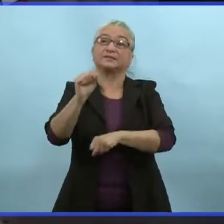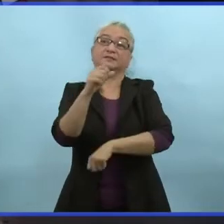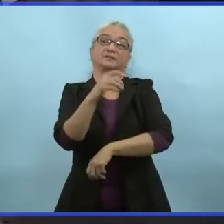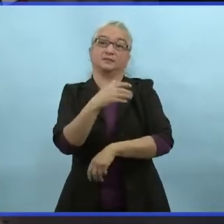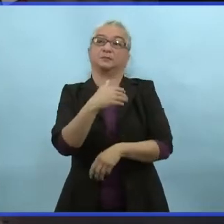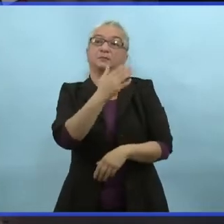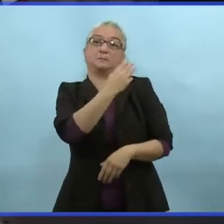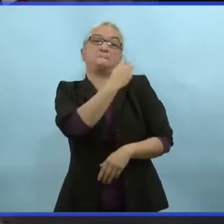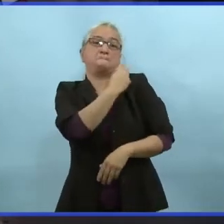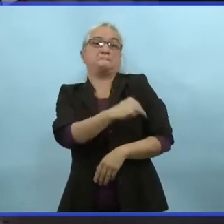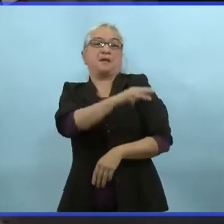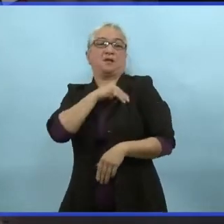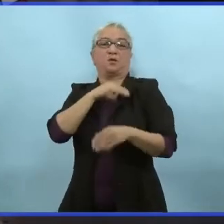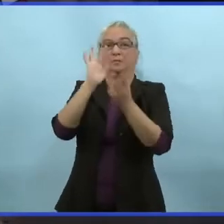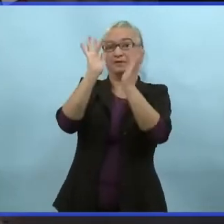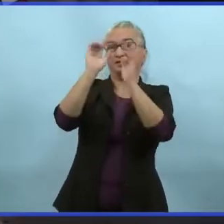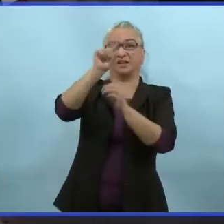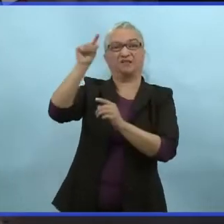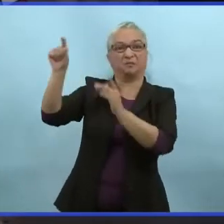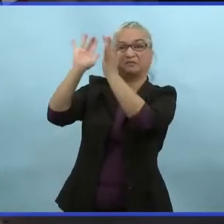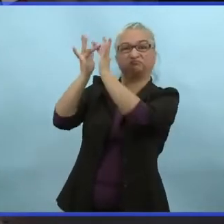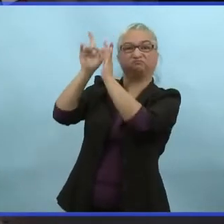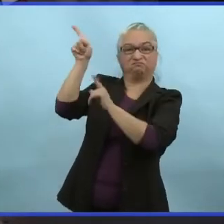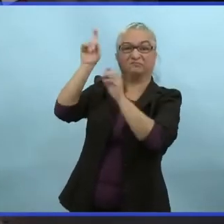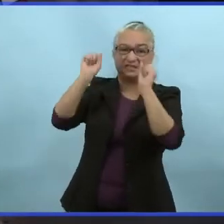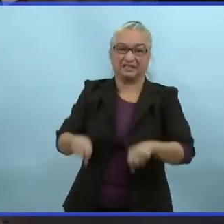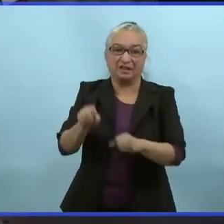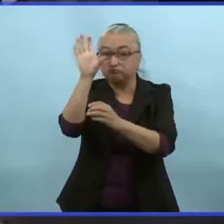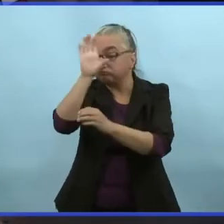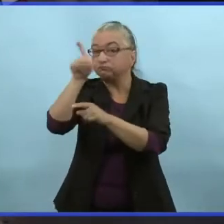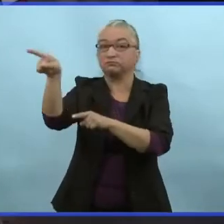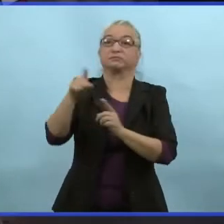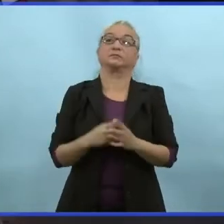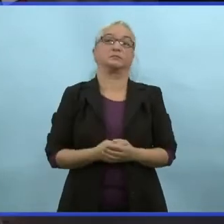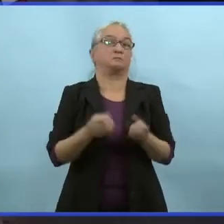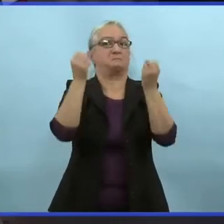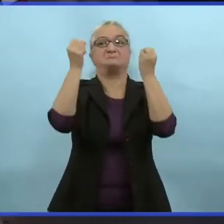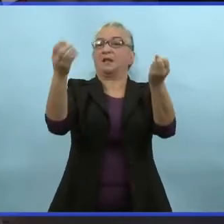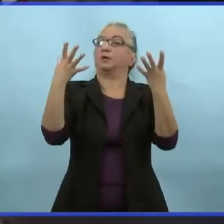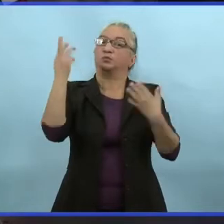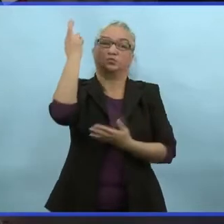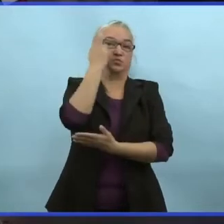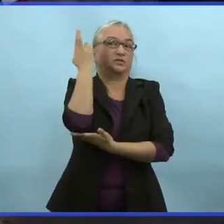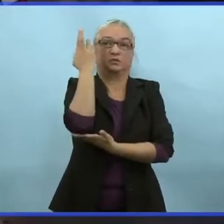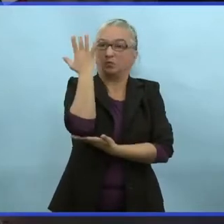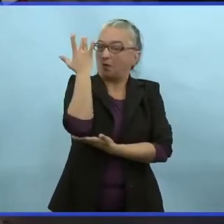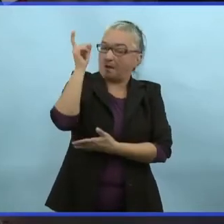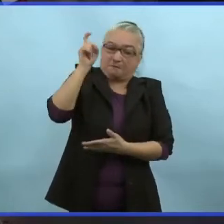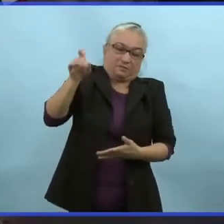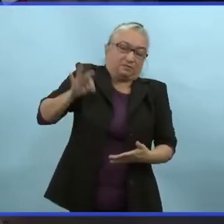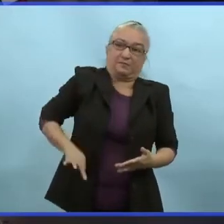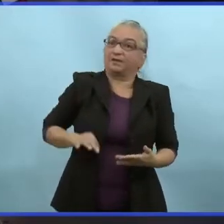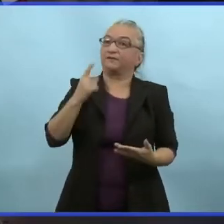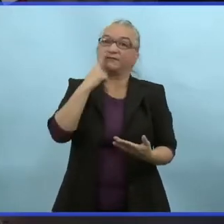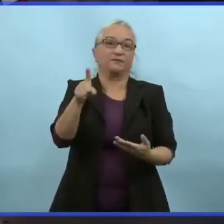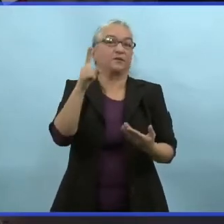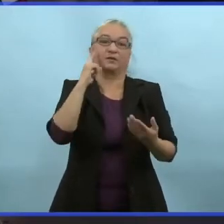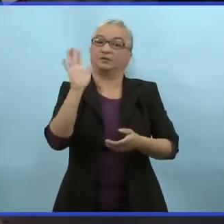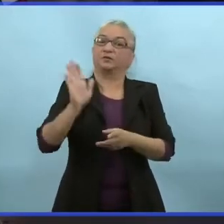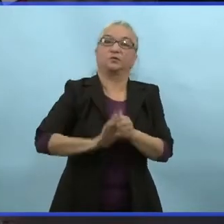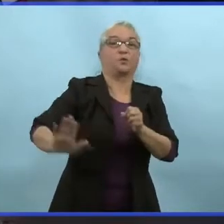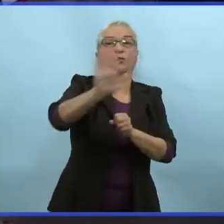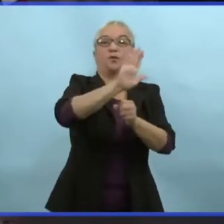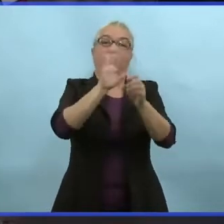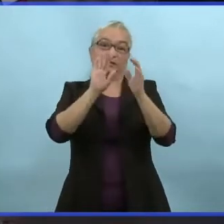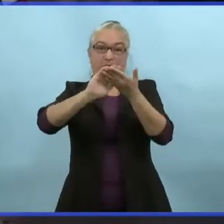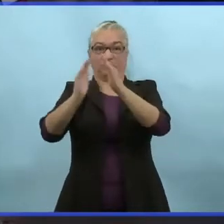endroits où obtenir du vaccin contre la COVID et contre la grippe saisonnière. C'est bon pour vous, votre famille, votre communauté, et le système